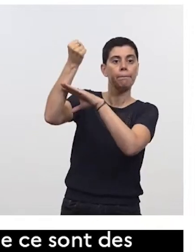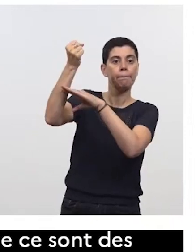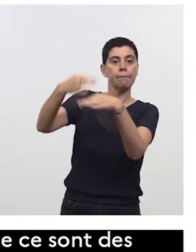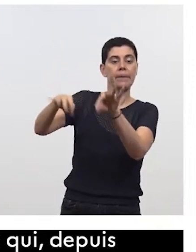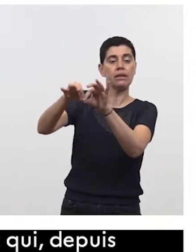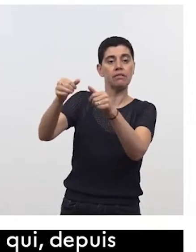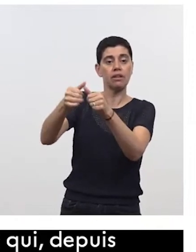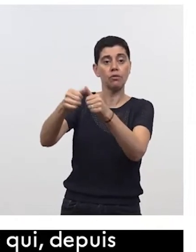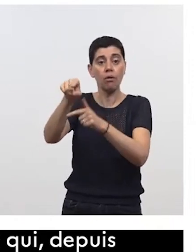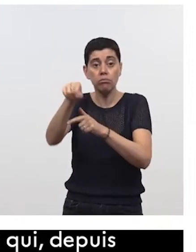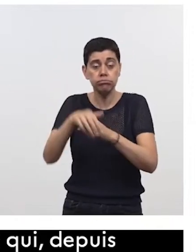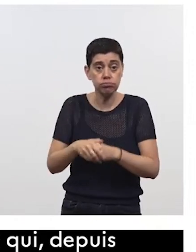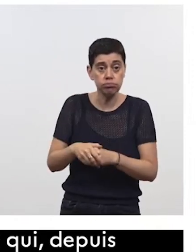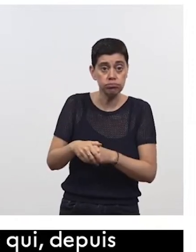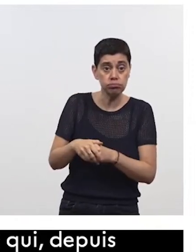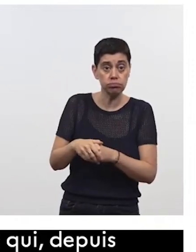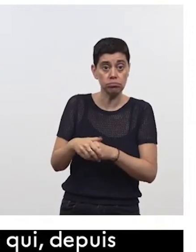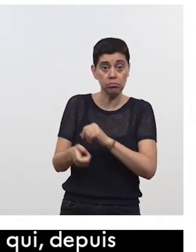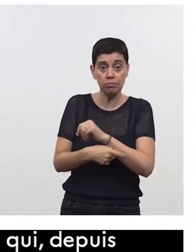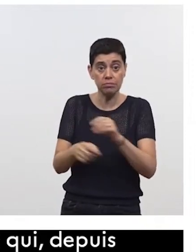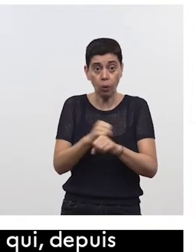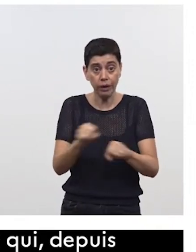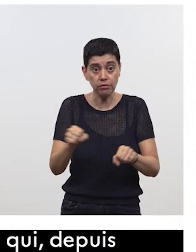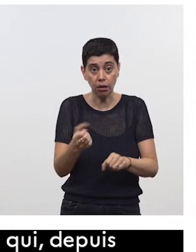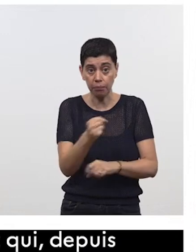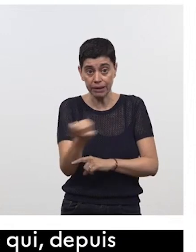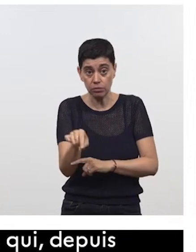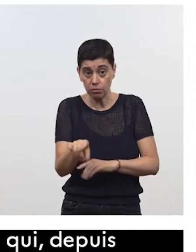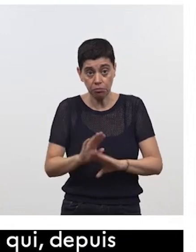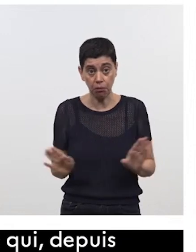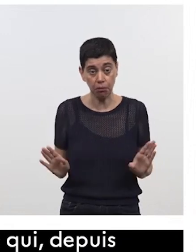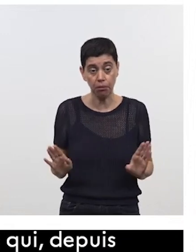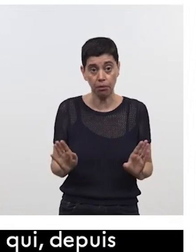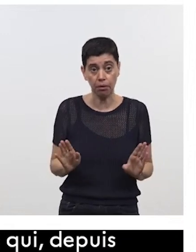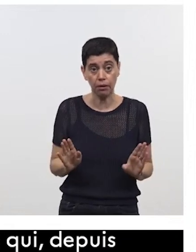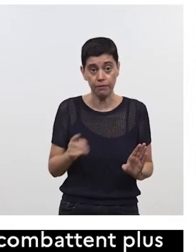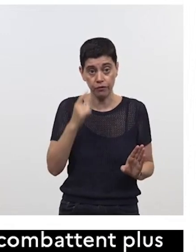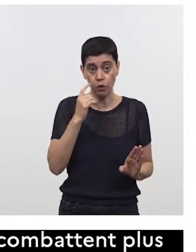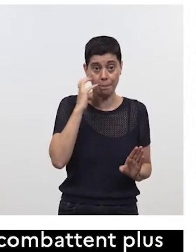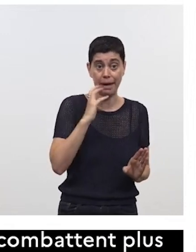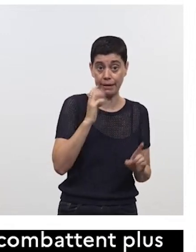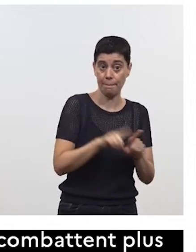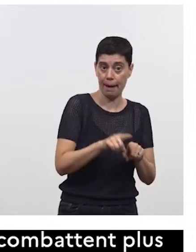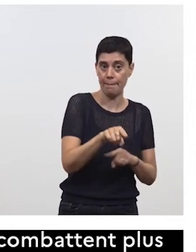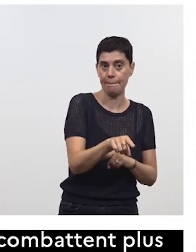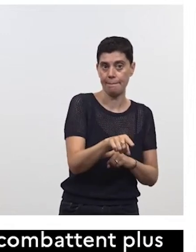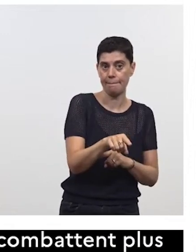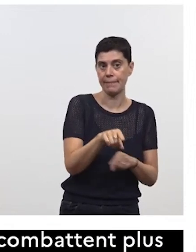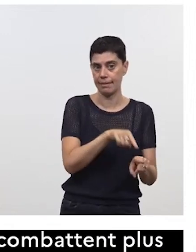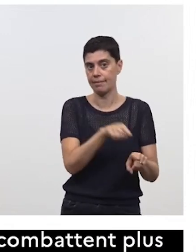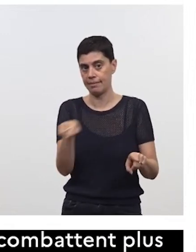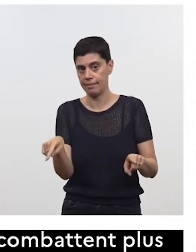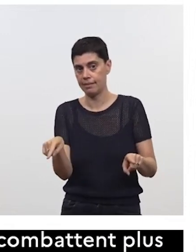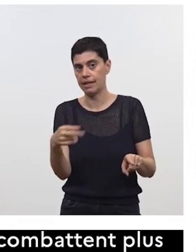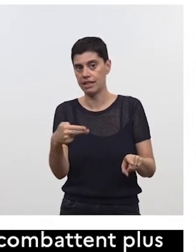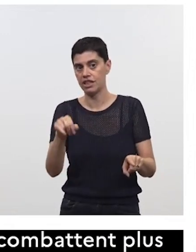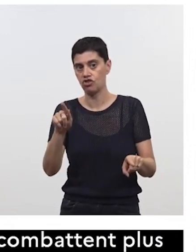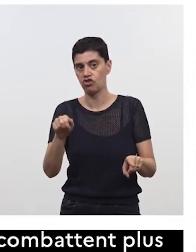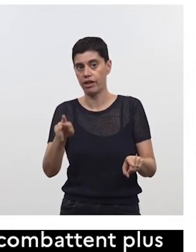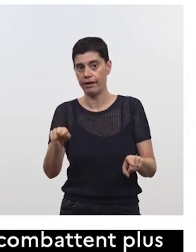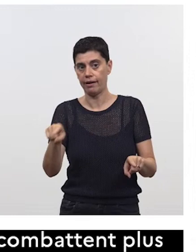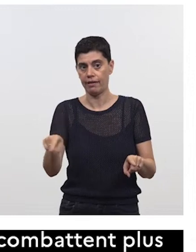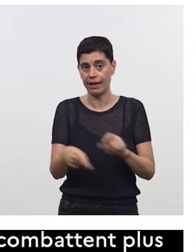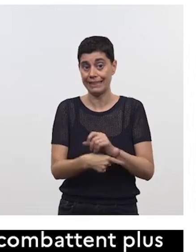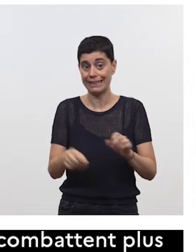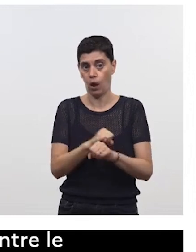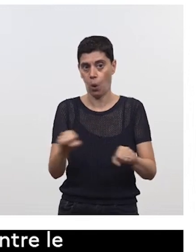prioritaire on voit bien ce qui s'est passé au Mali et on voit bien le visage que cela prend aussi malheureusement au Niger avec la pression terroriste qui ne